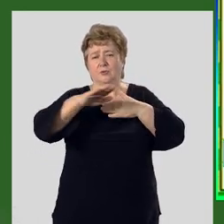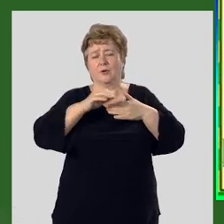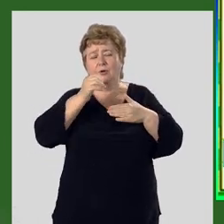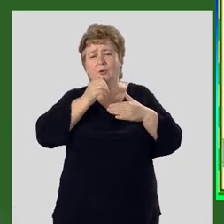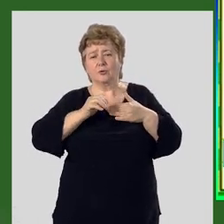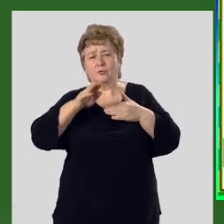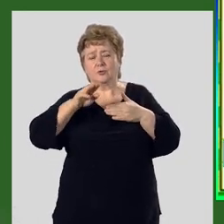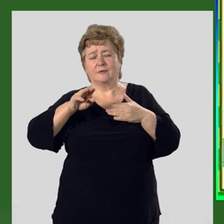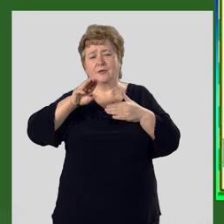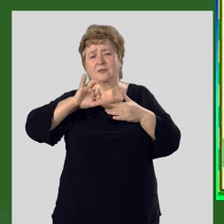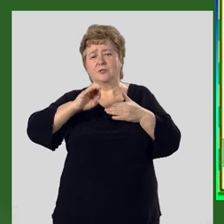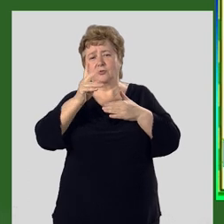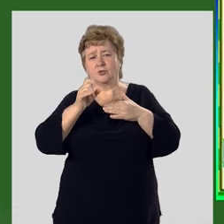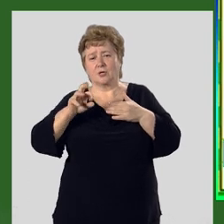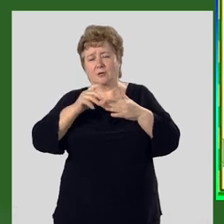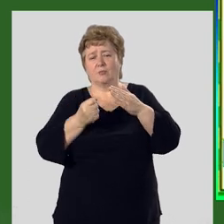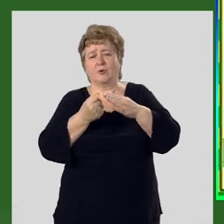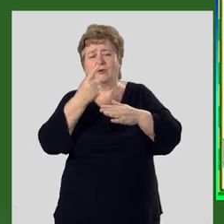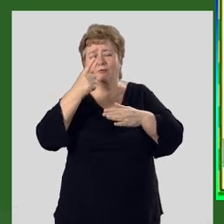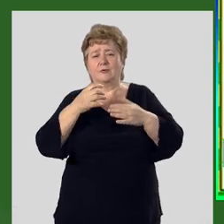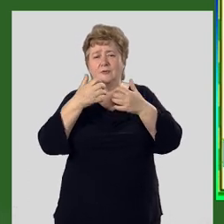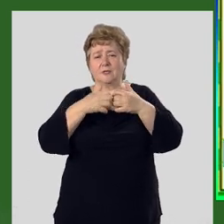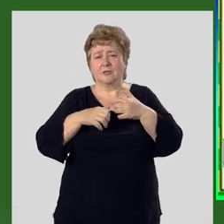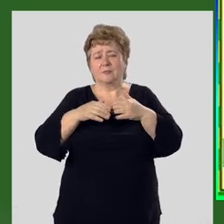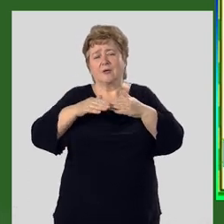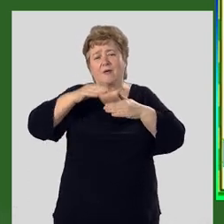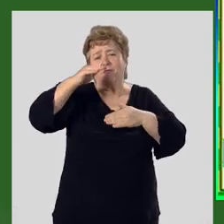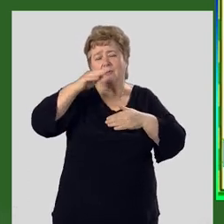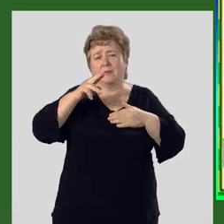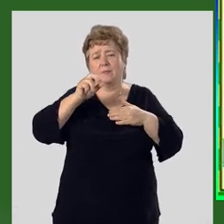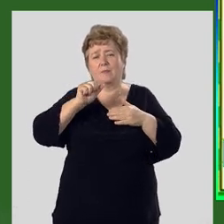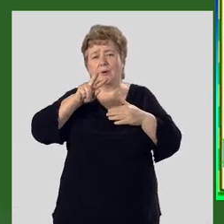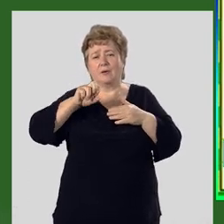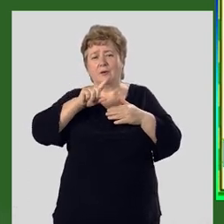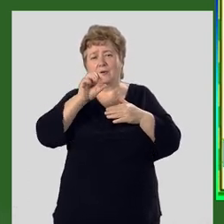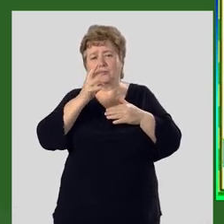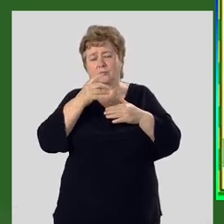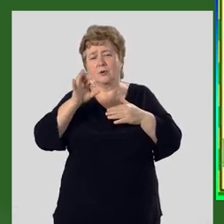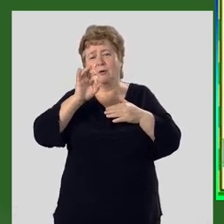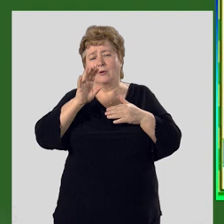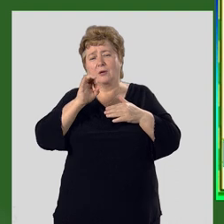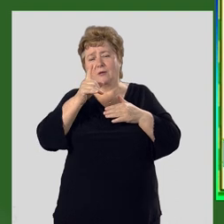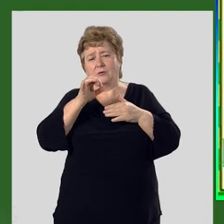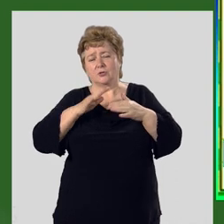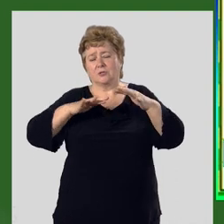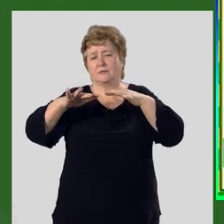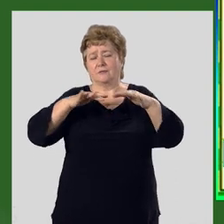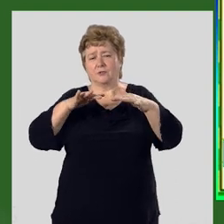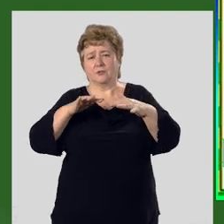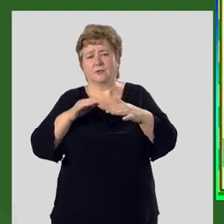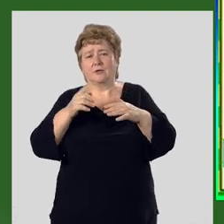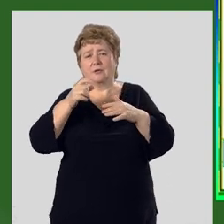Южного Теньшане, проявляющий в Среднем и Верхнем Палеозое орогенического движения.